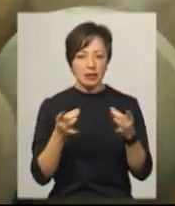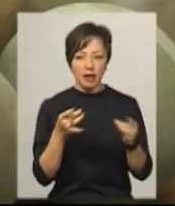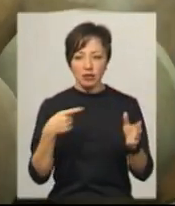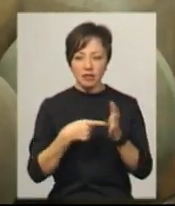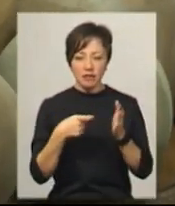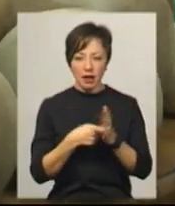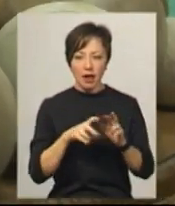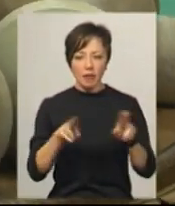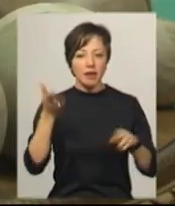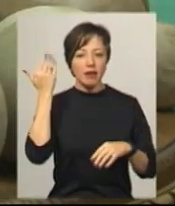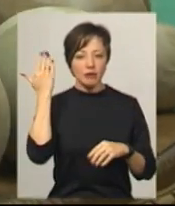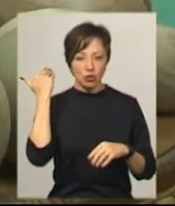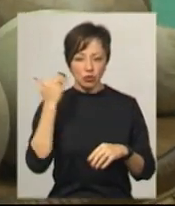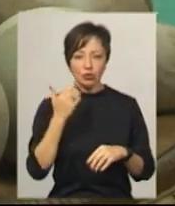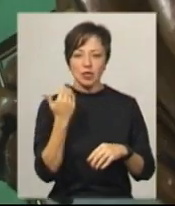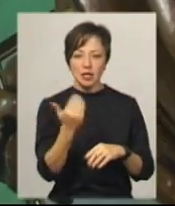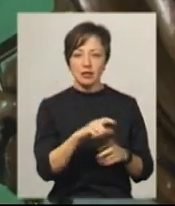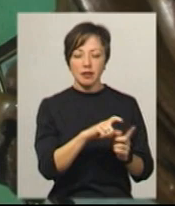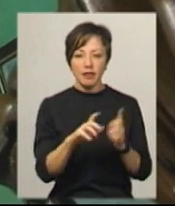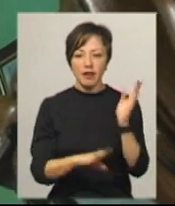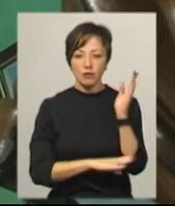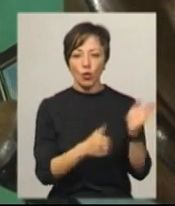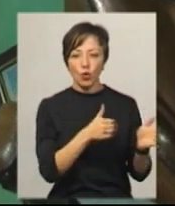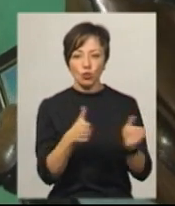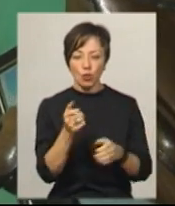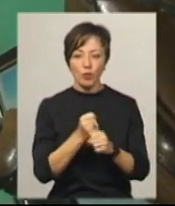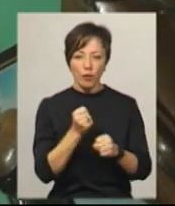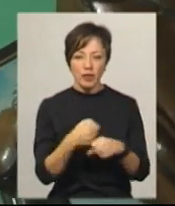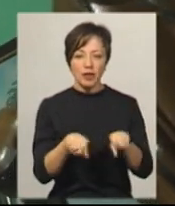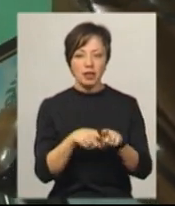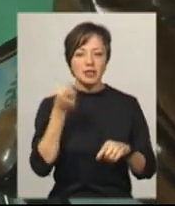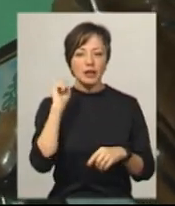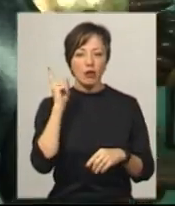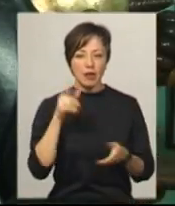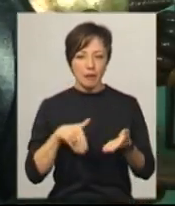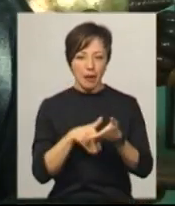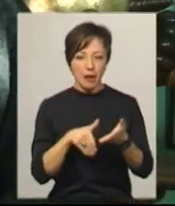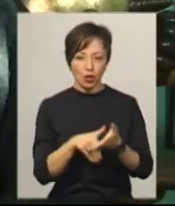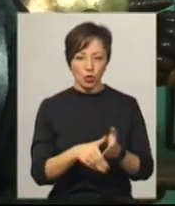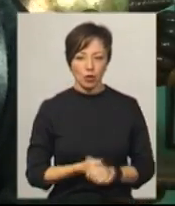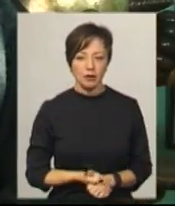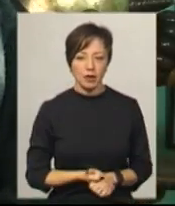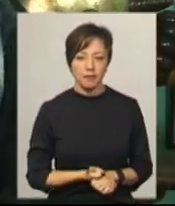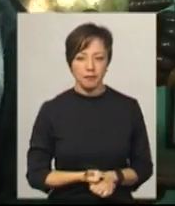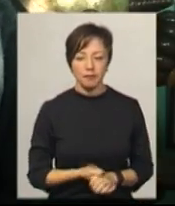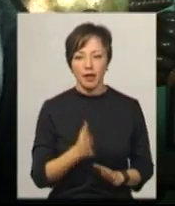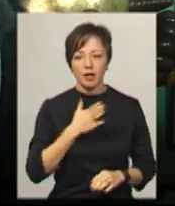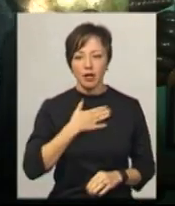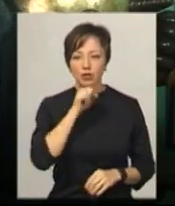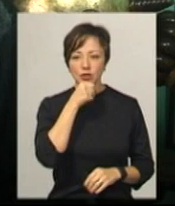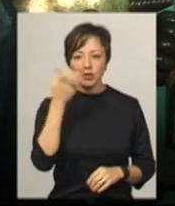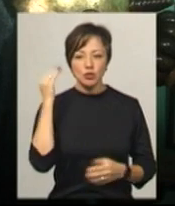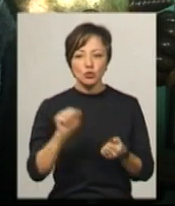шурупів, як у давнину, каже майстер. З його слів, деревину він готує до обробки теж старовинними методами. Наші діди